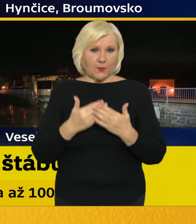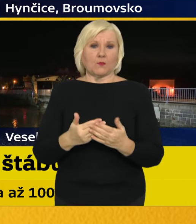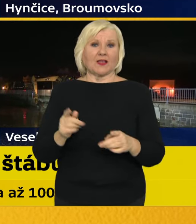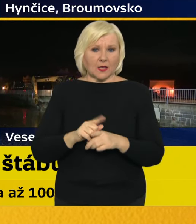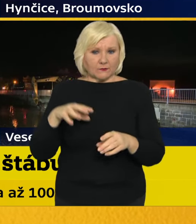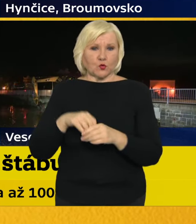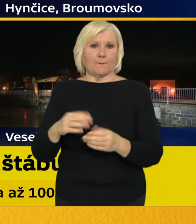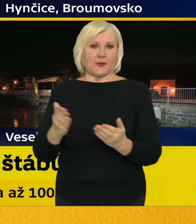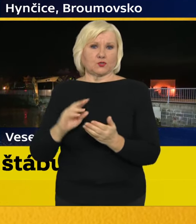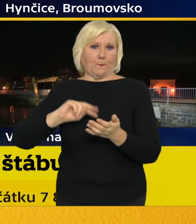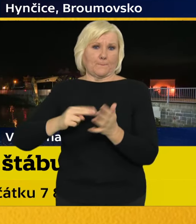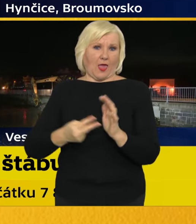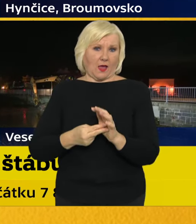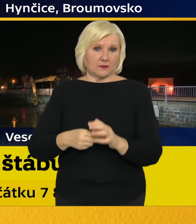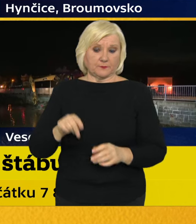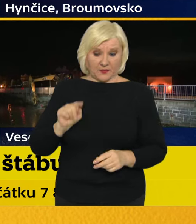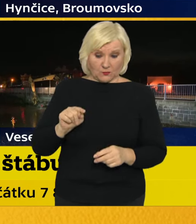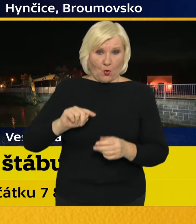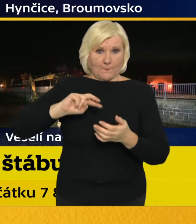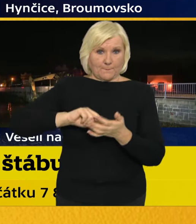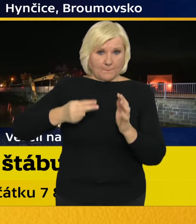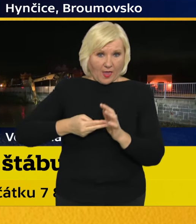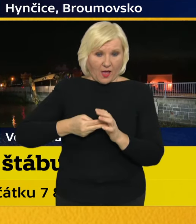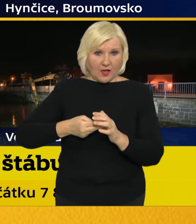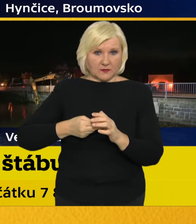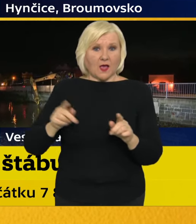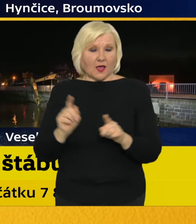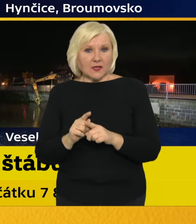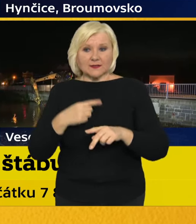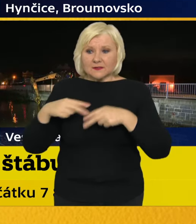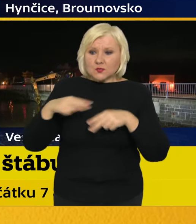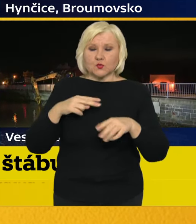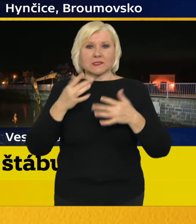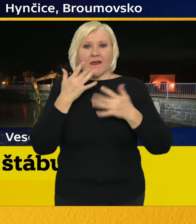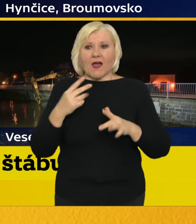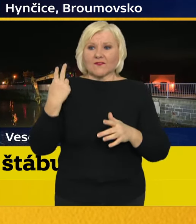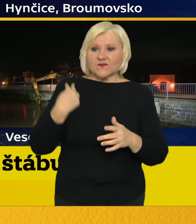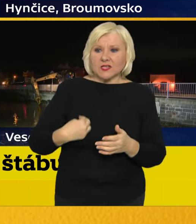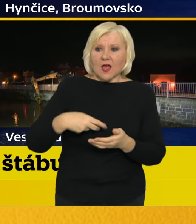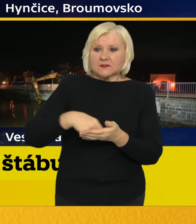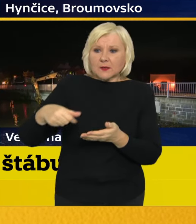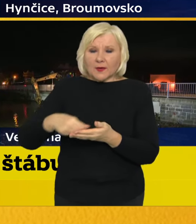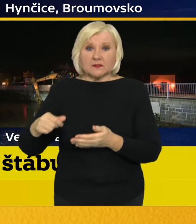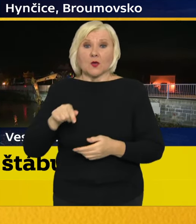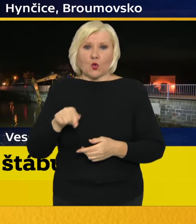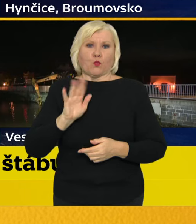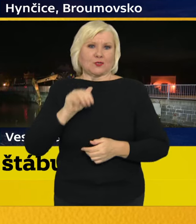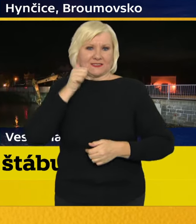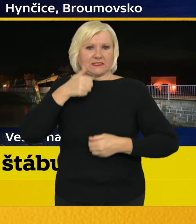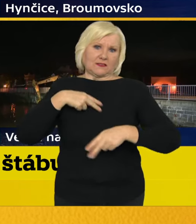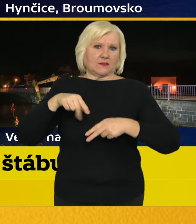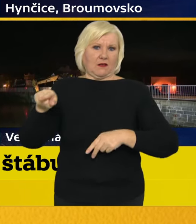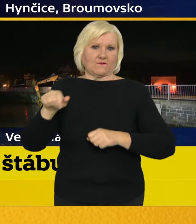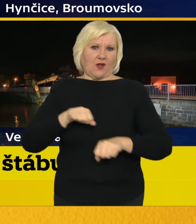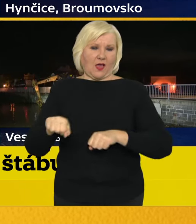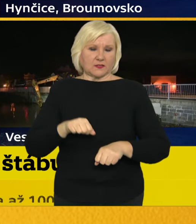A určitě se tím plánem a i diskuzí nad finančním krytím toho plánu budeme zítra velmi intenzivně na vládě zabývat.